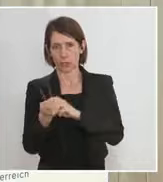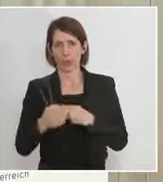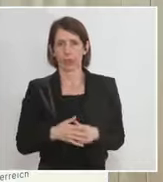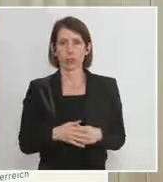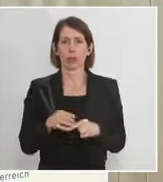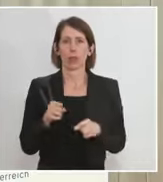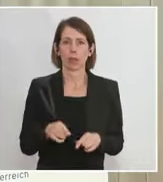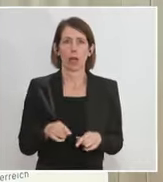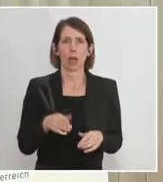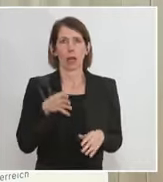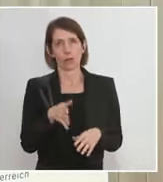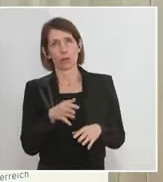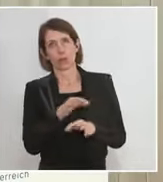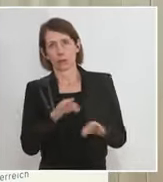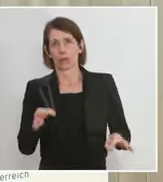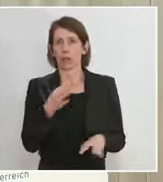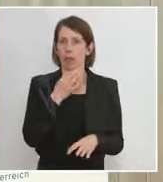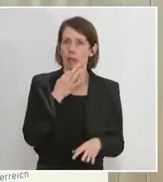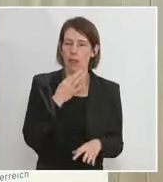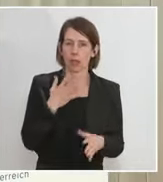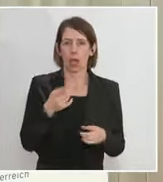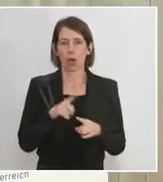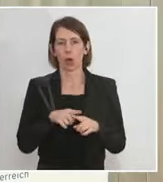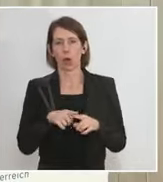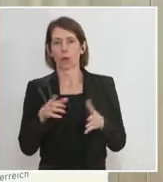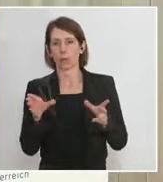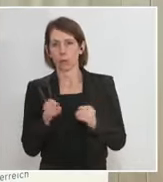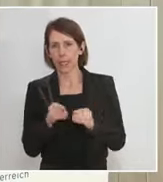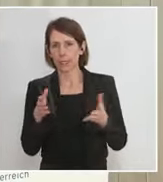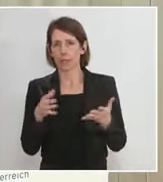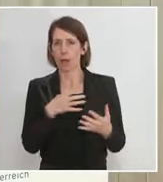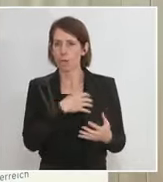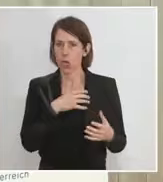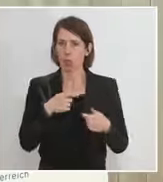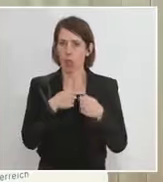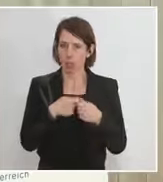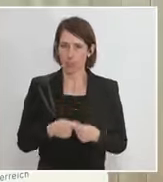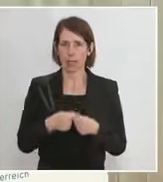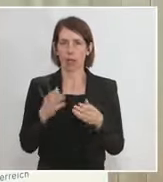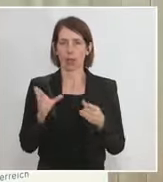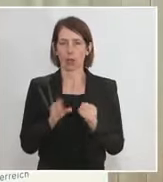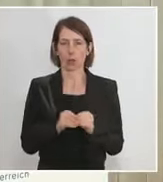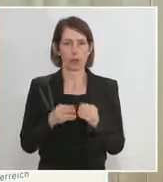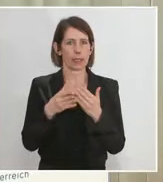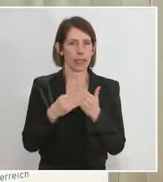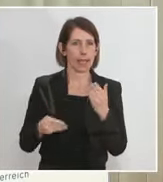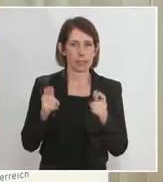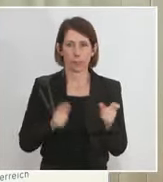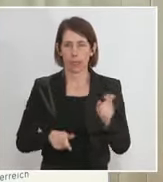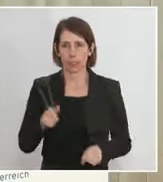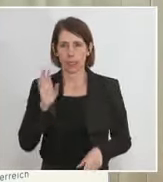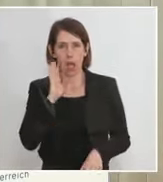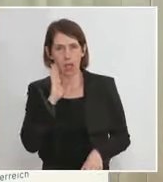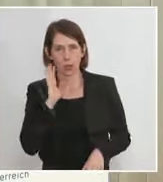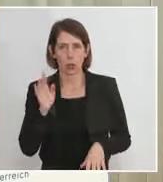uns schon sehr schön, sehr präzis, breit mit einer Bürgerbeteiligung, mit einer Experten- und Expertinnen-Anhörung